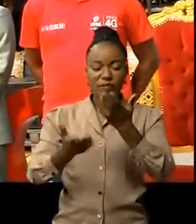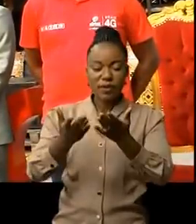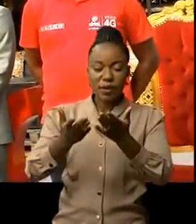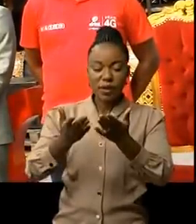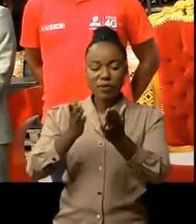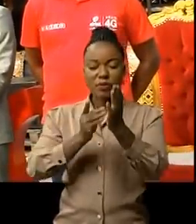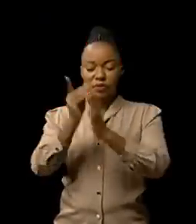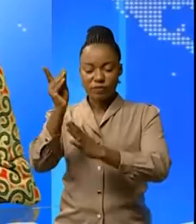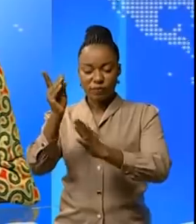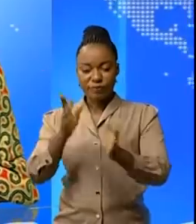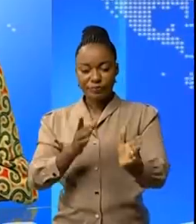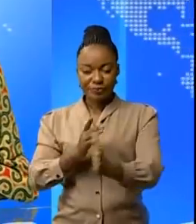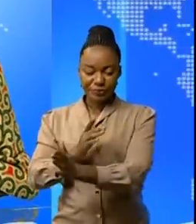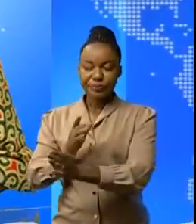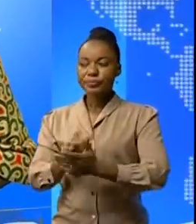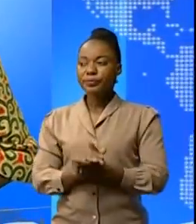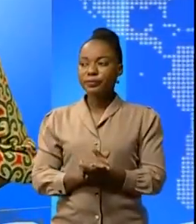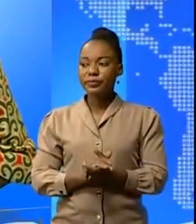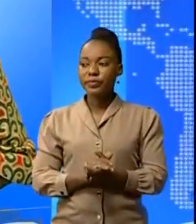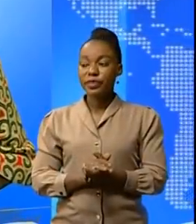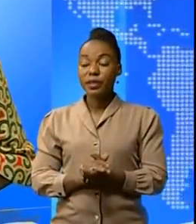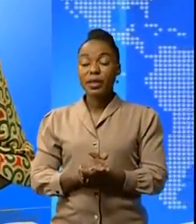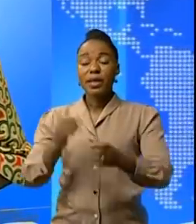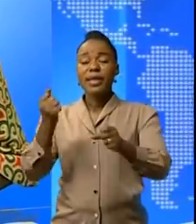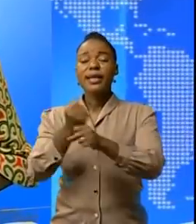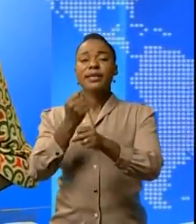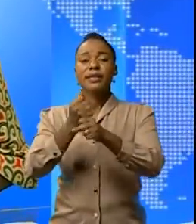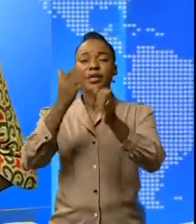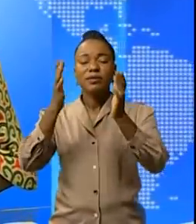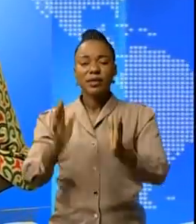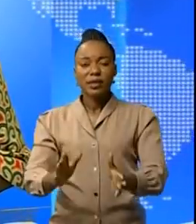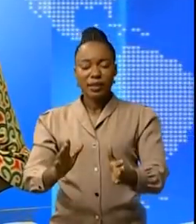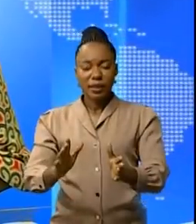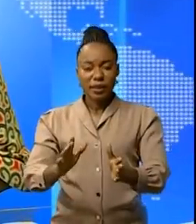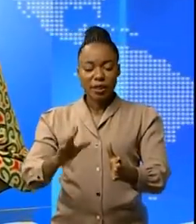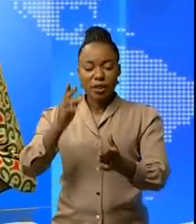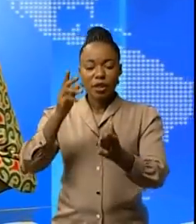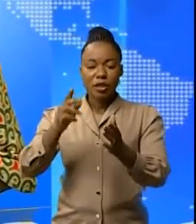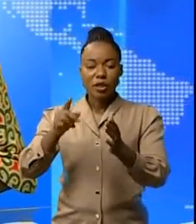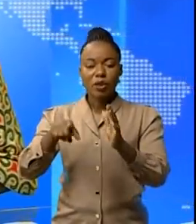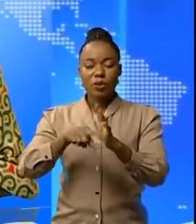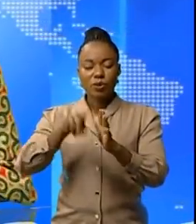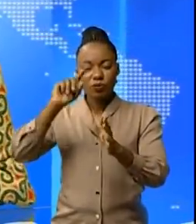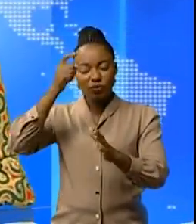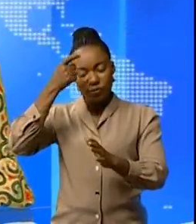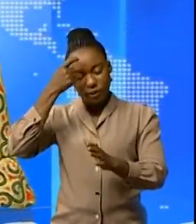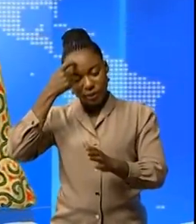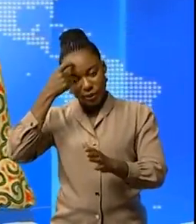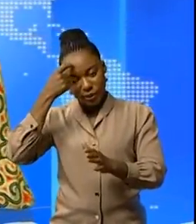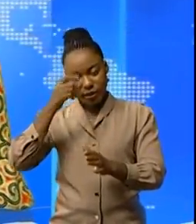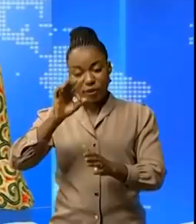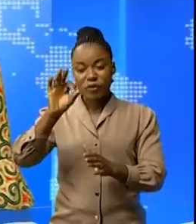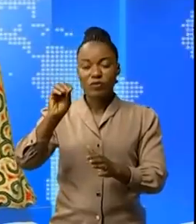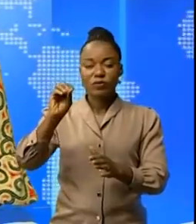la RDC Les agents de l'organisation non-gouvernementale de l'environnement FOGK